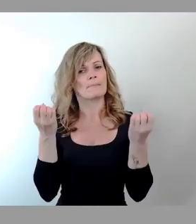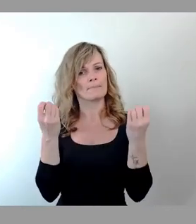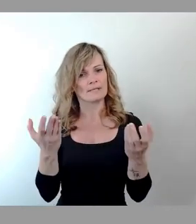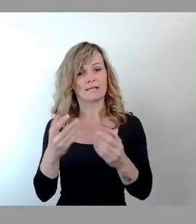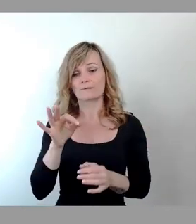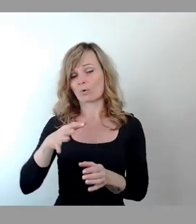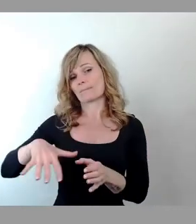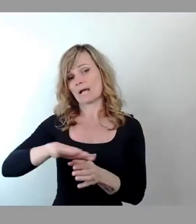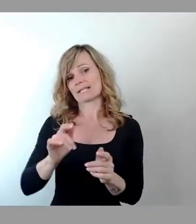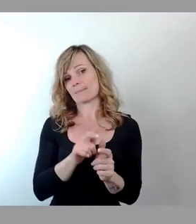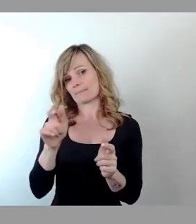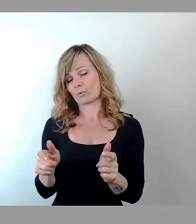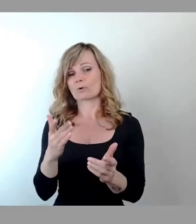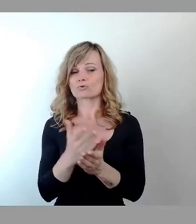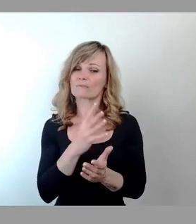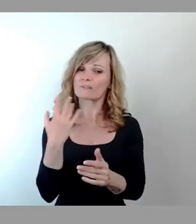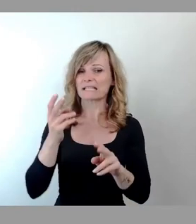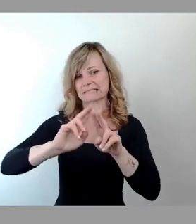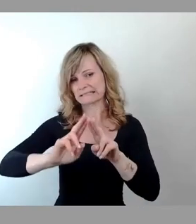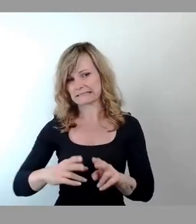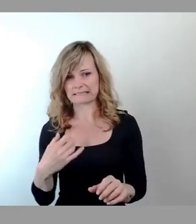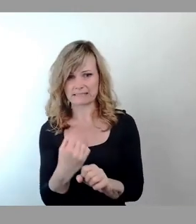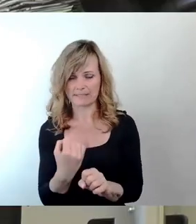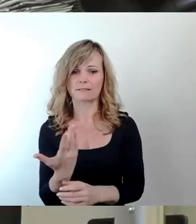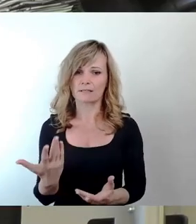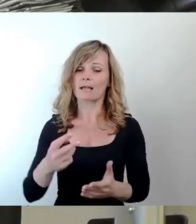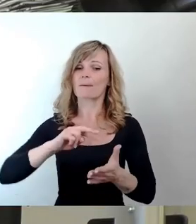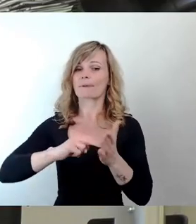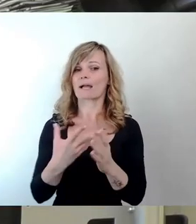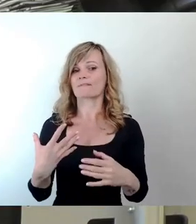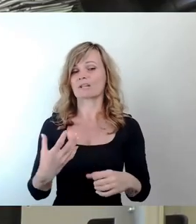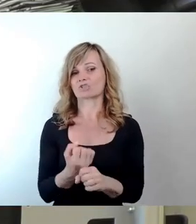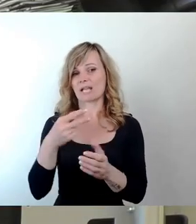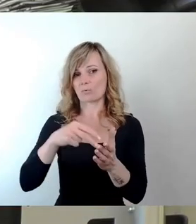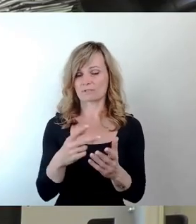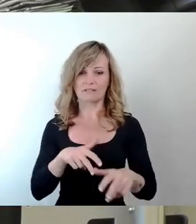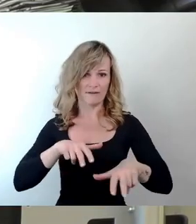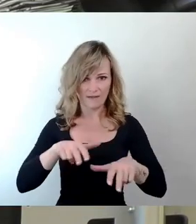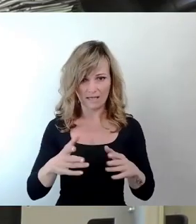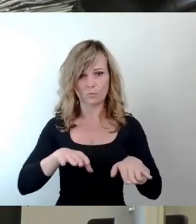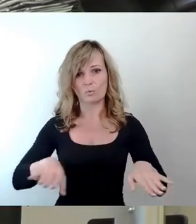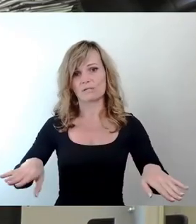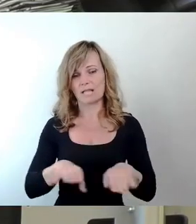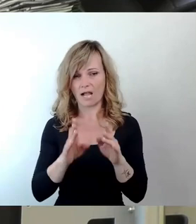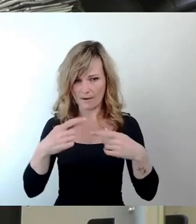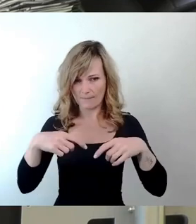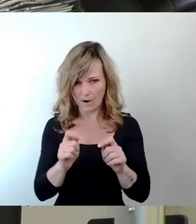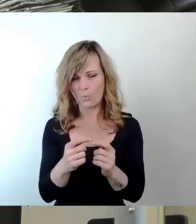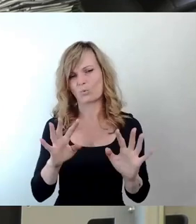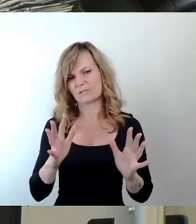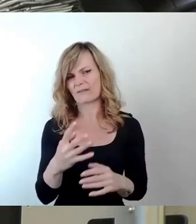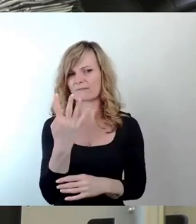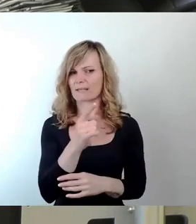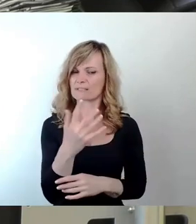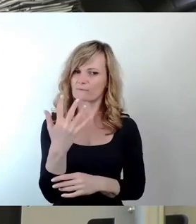Menge gemacht. Ich kann nur sagen, die Planfeststellungsverfahren, die Grundlagen sind dafür, dass gebaut wird, die sind vier bis fünf Jahre, gerade beispielsweise